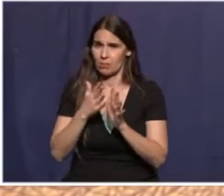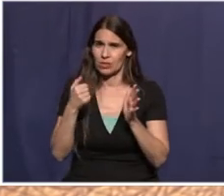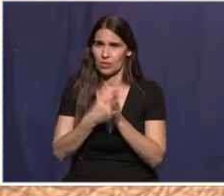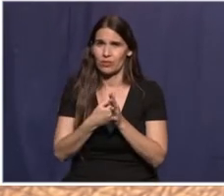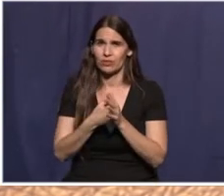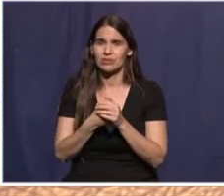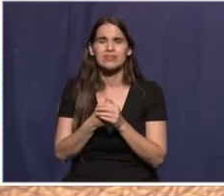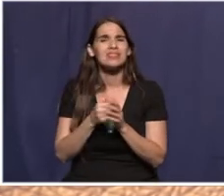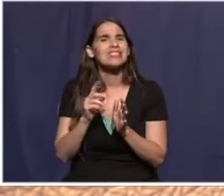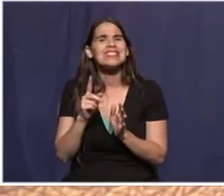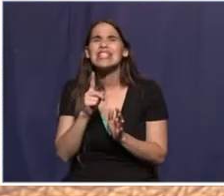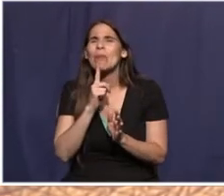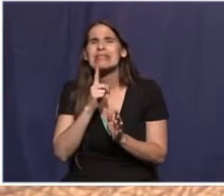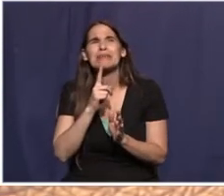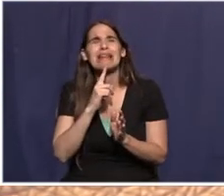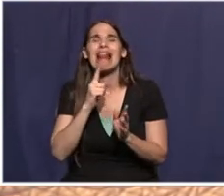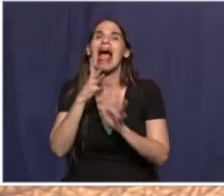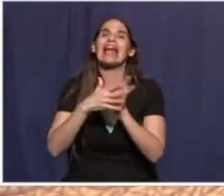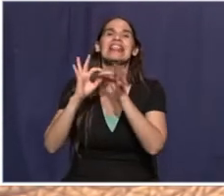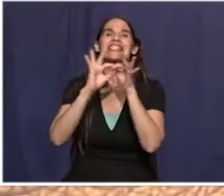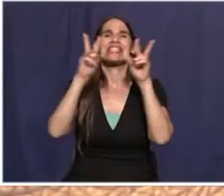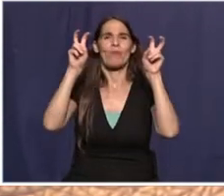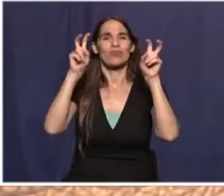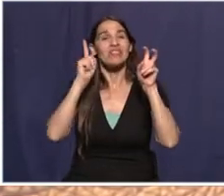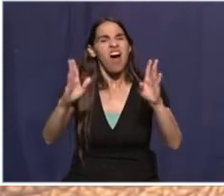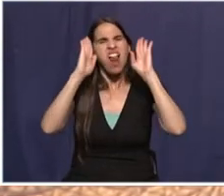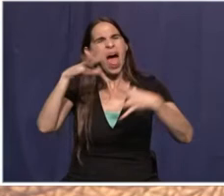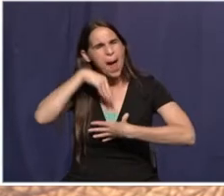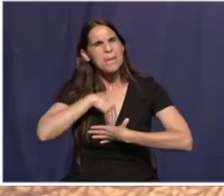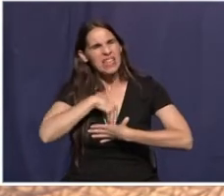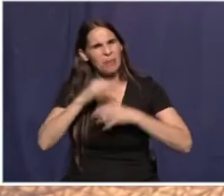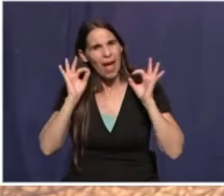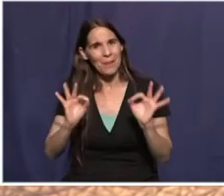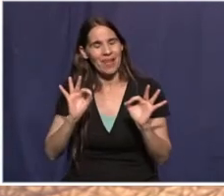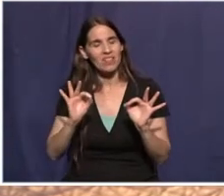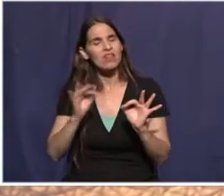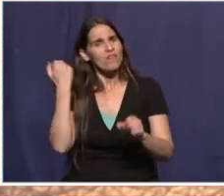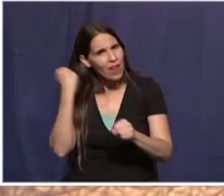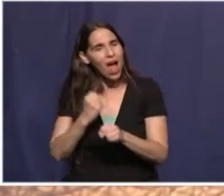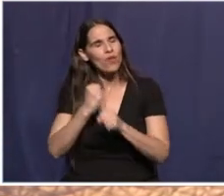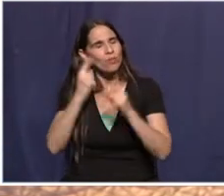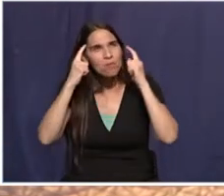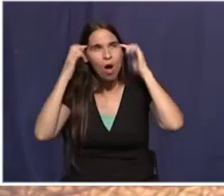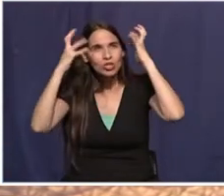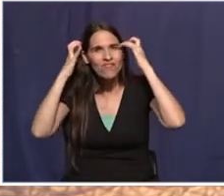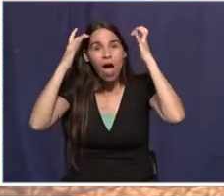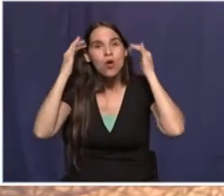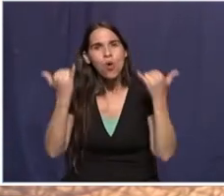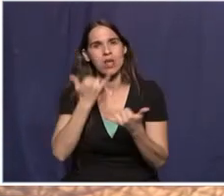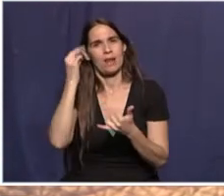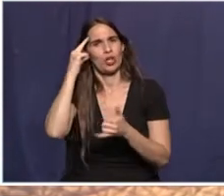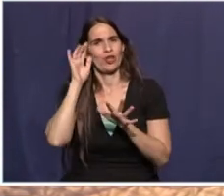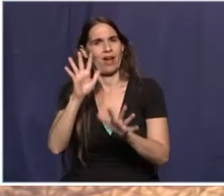שלא מספיק להגיד סיסמאות. יש להאמין בסיסמאות בהן. ולעבוד בהן ביום יום. במיוחד